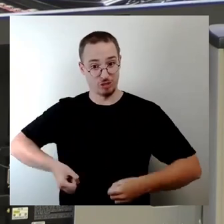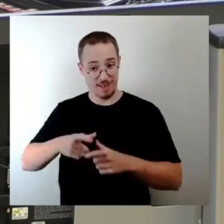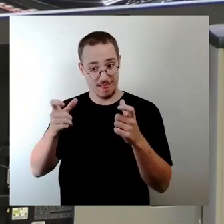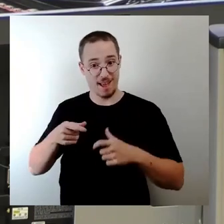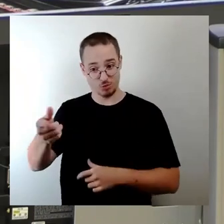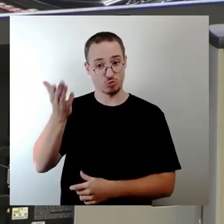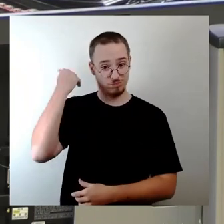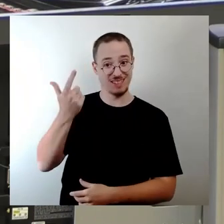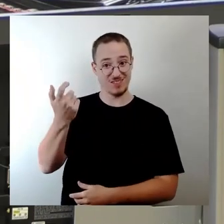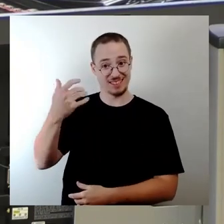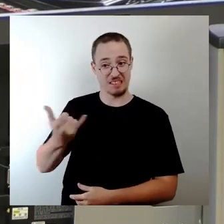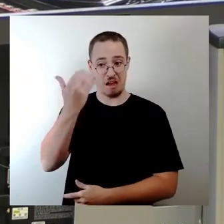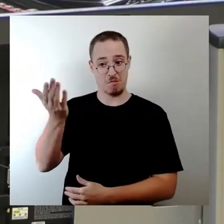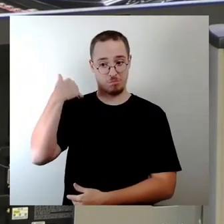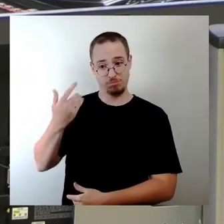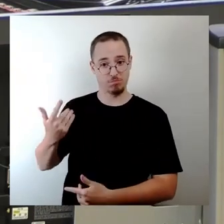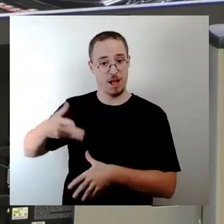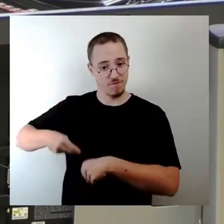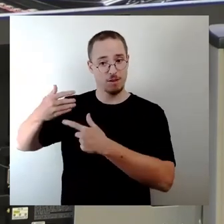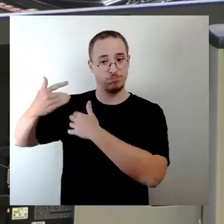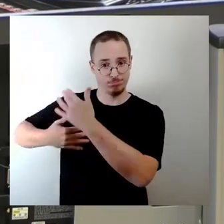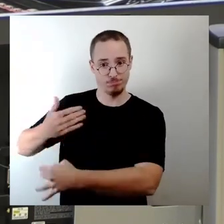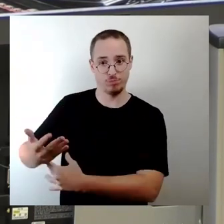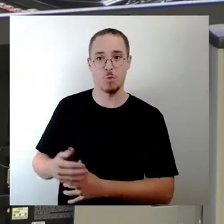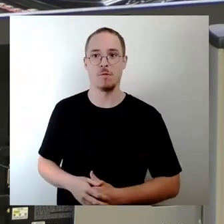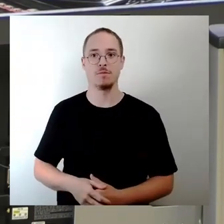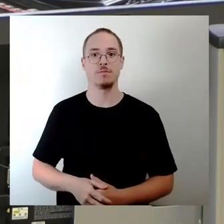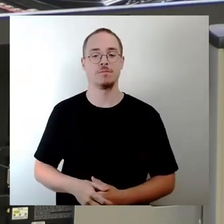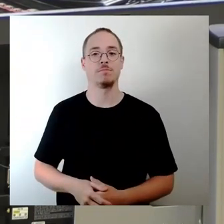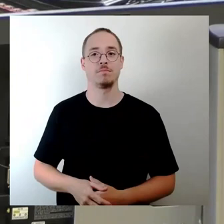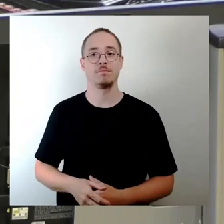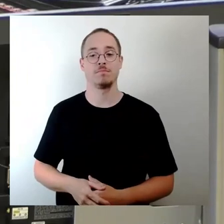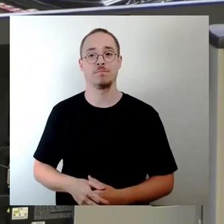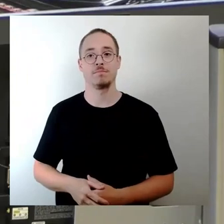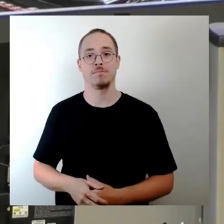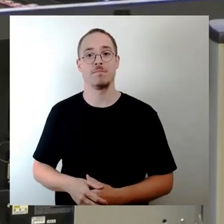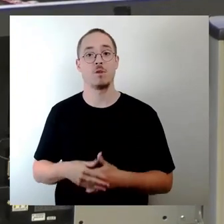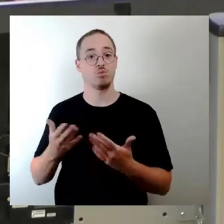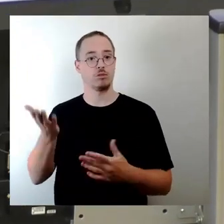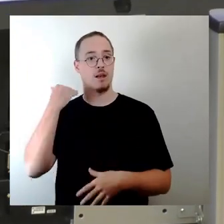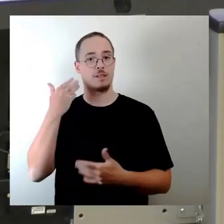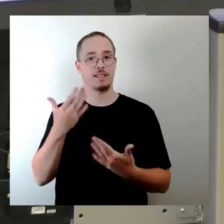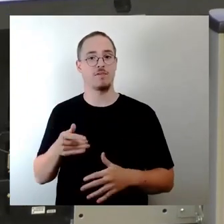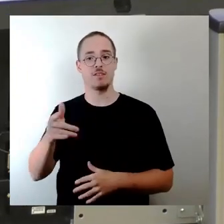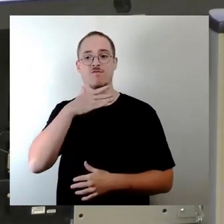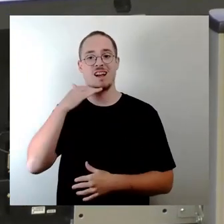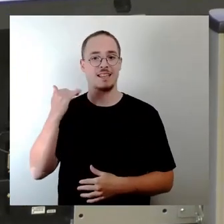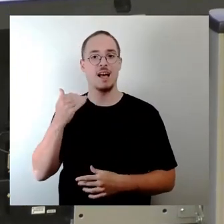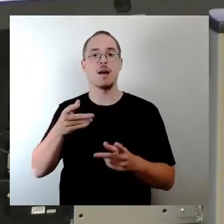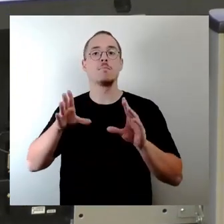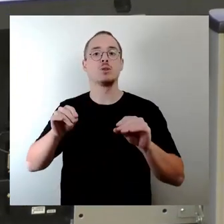Genehmigung für eine Wasserski-Anlage bzw. das Nutzungsrecht für das Wasser erhalten und 2005 einen